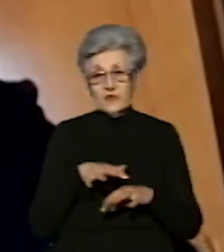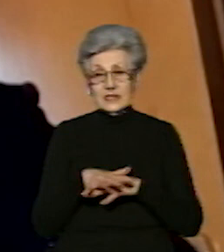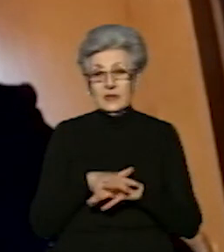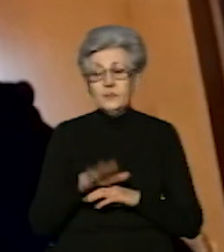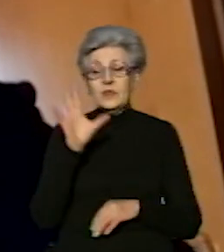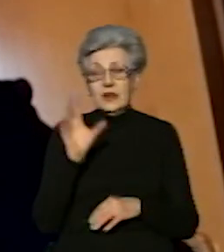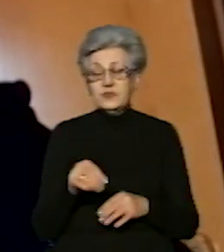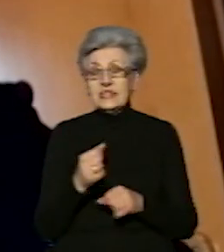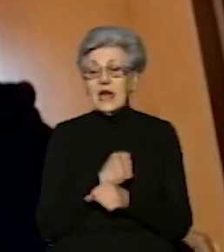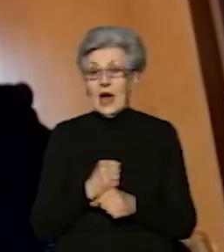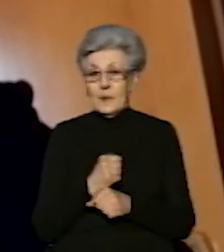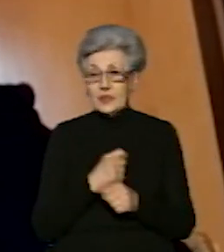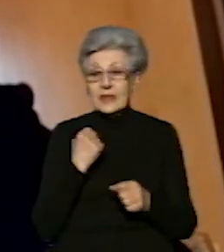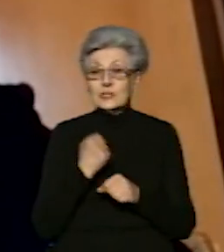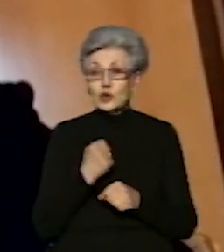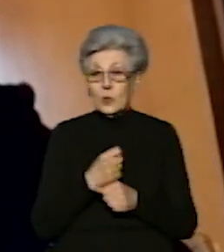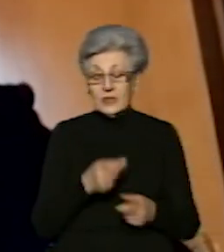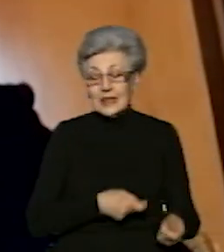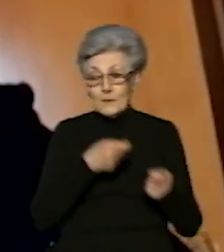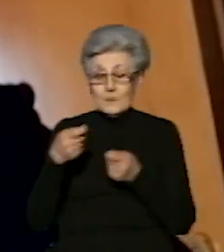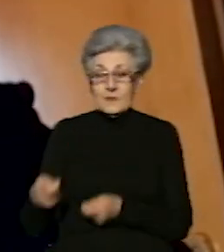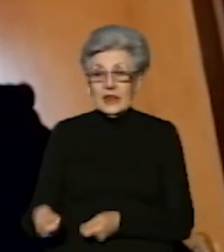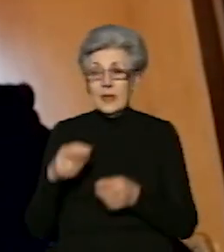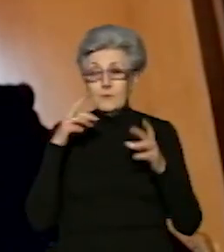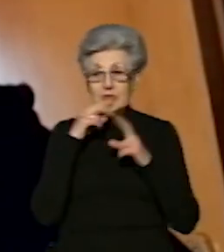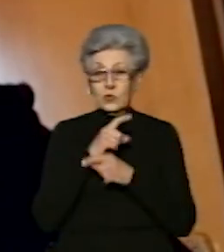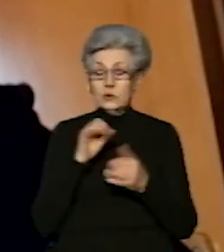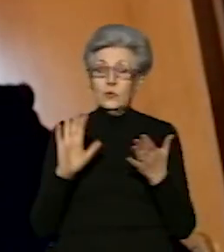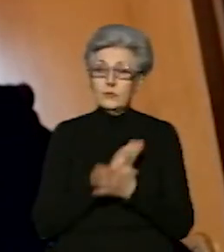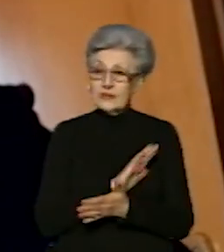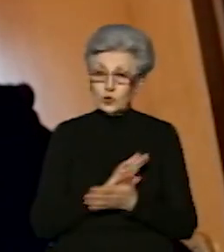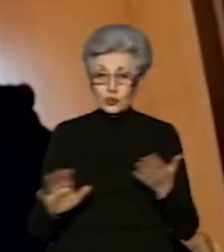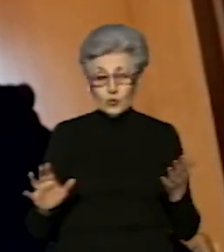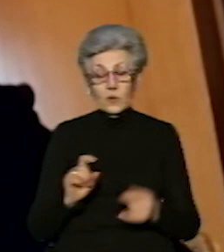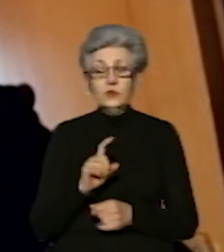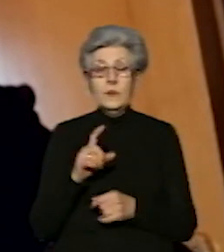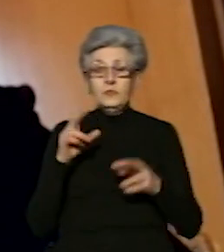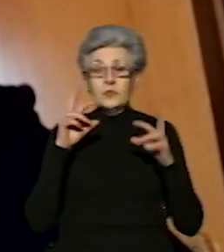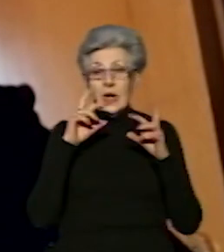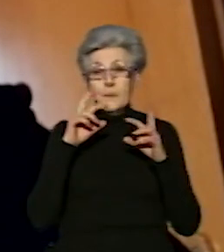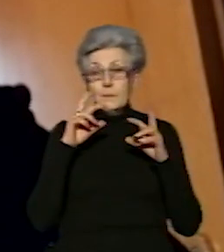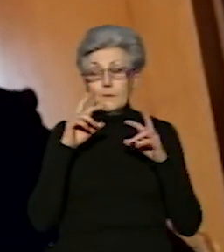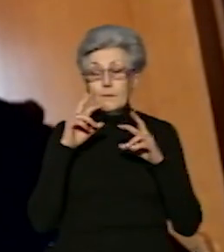зробили доставку безкоштовно медикаментів на